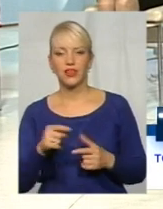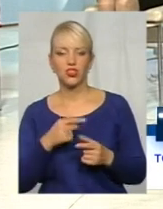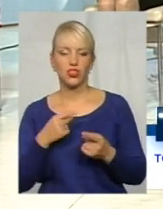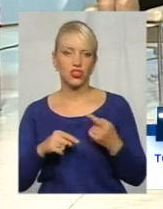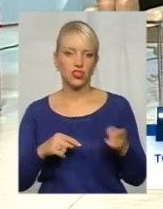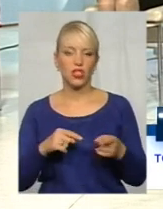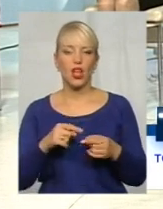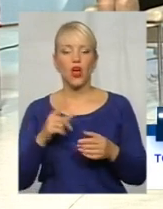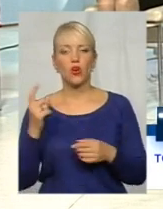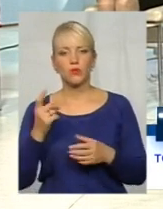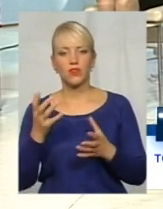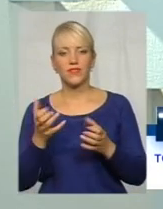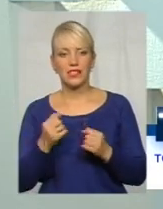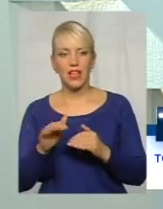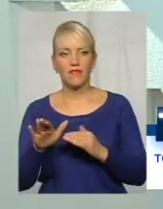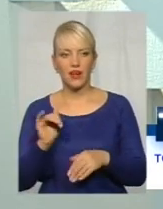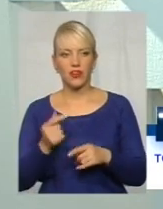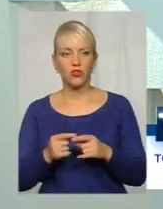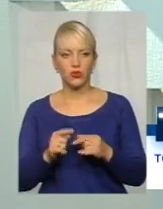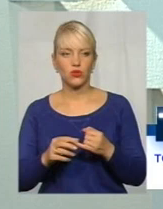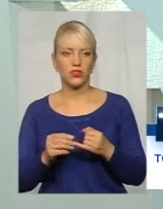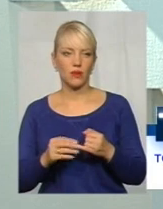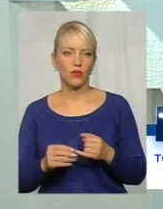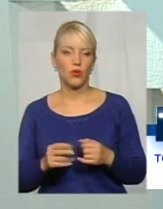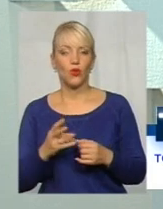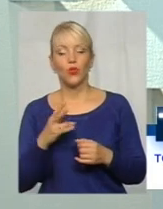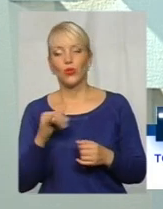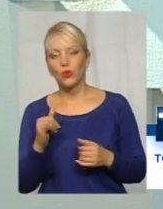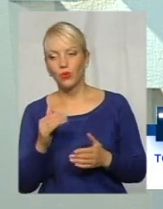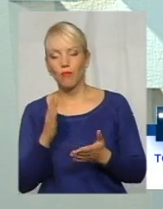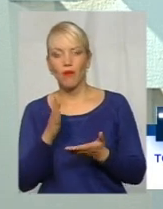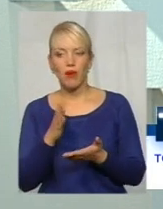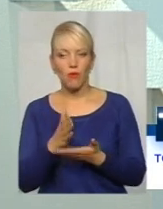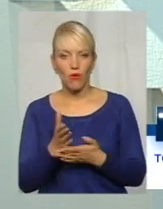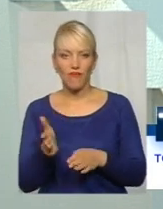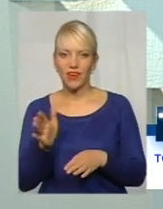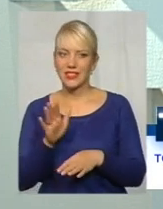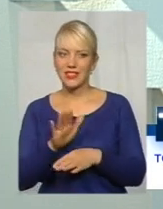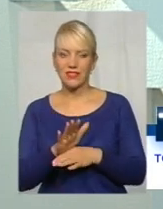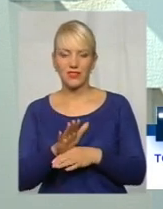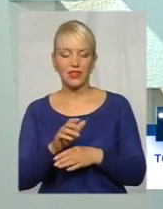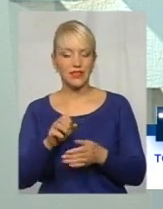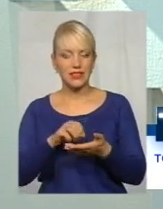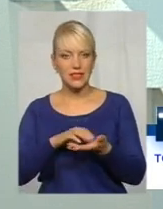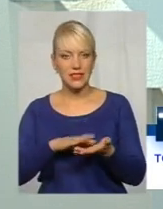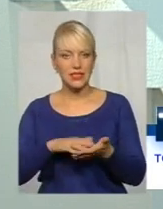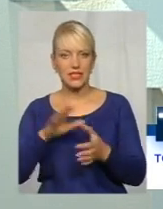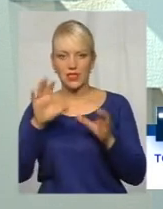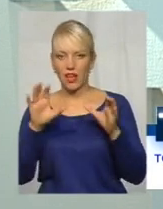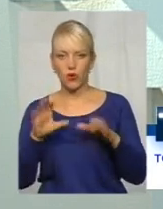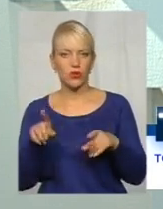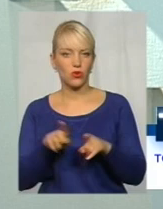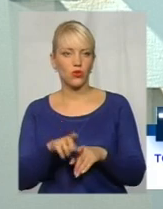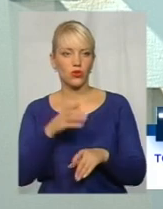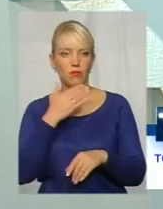взяло в оренду цю землю? Так? Прямої вказівки в законі в цьому немає. В